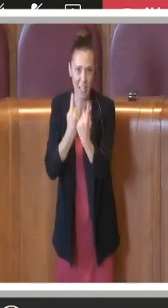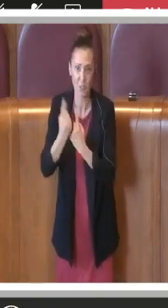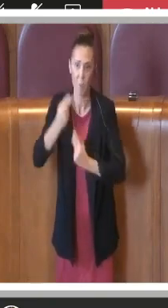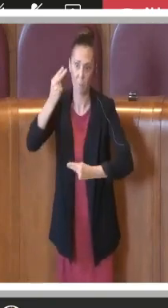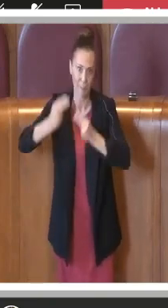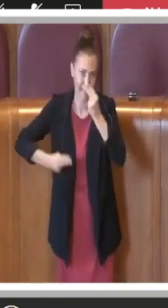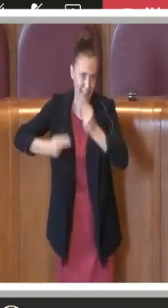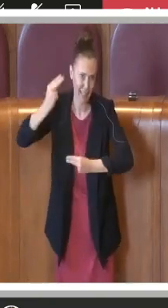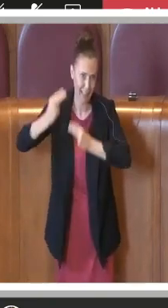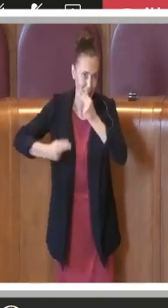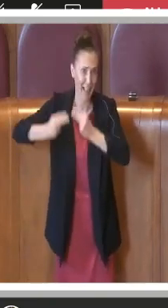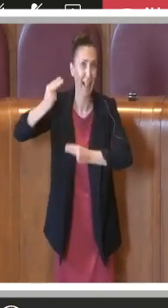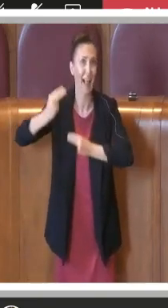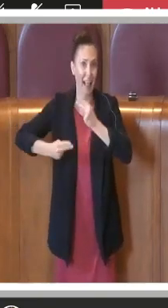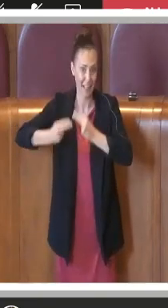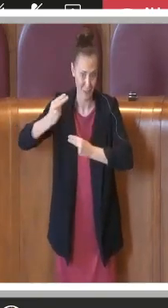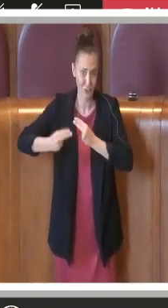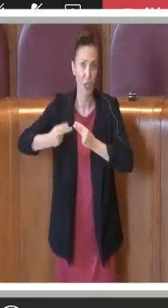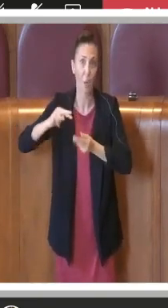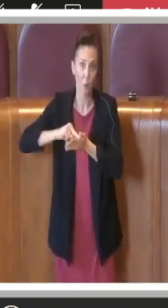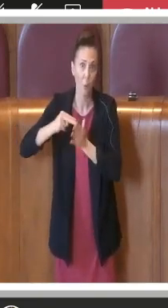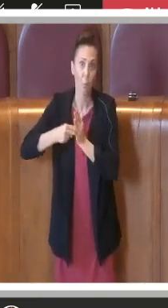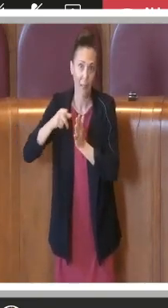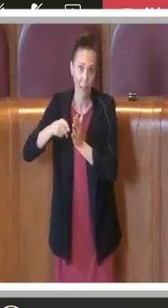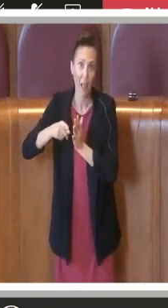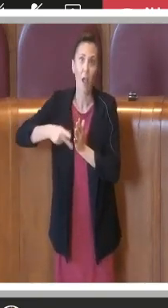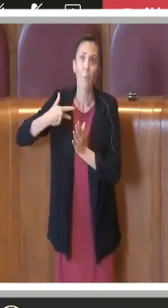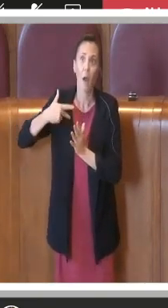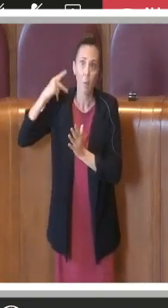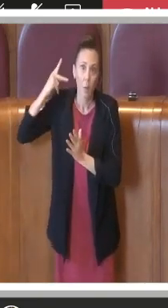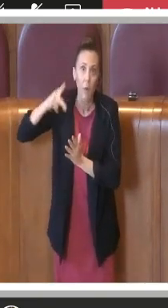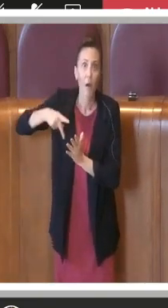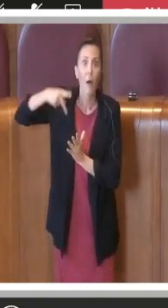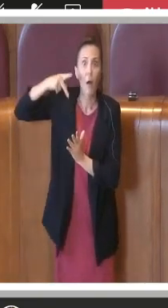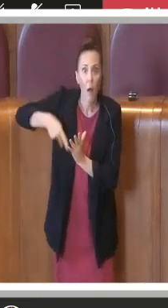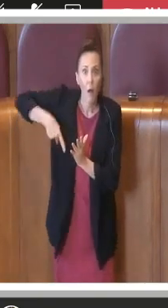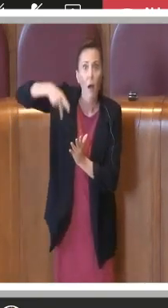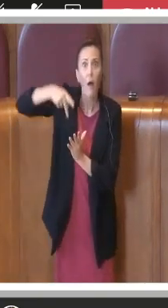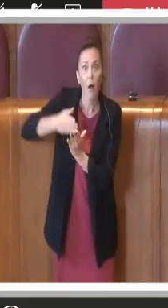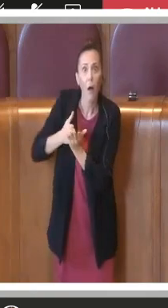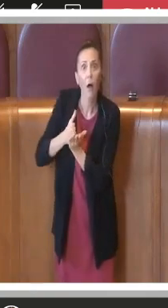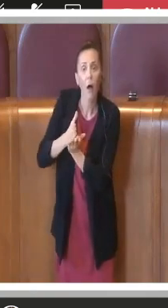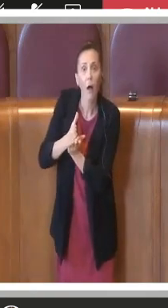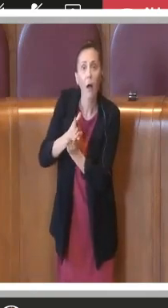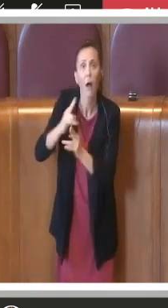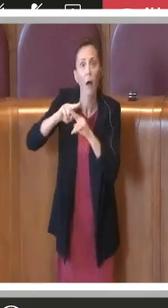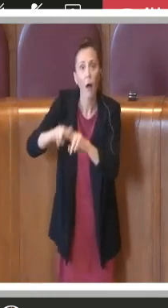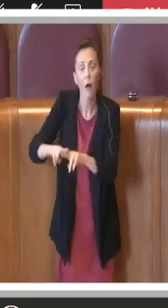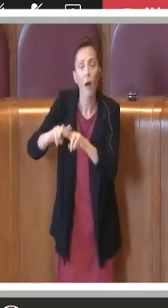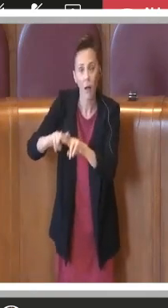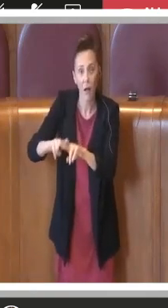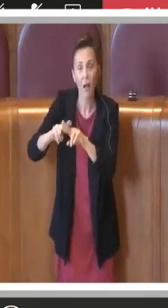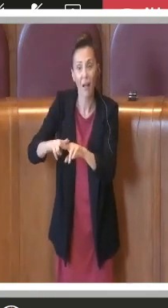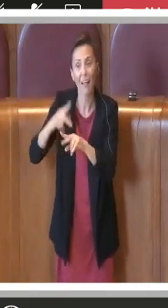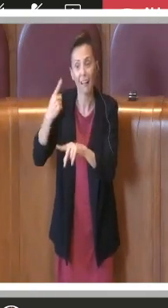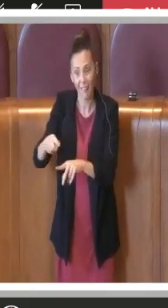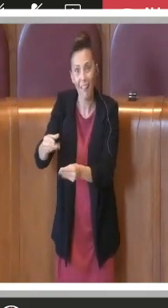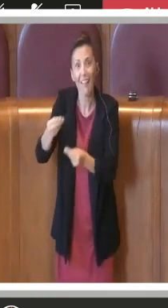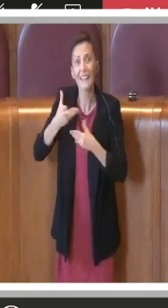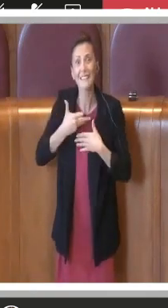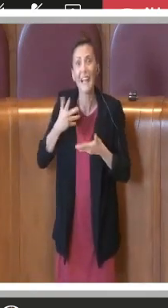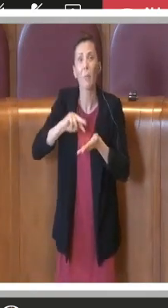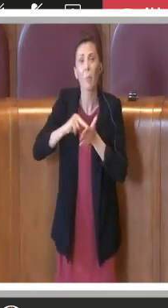bilanci, un problema che sta un po' rallentando tutta l'attività. Questo input